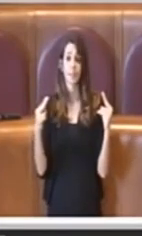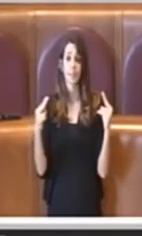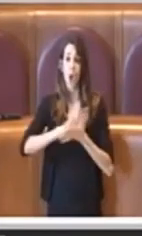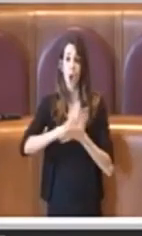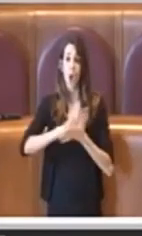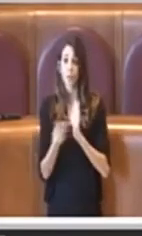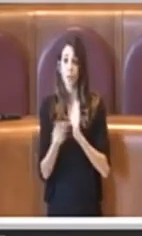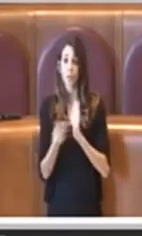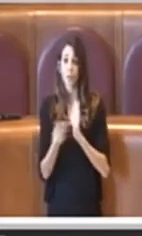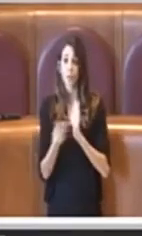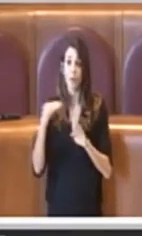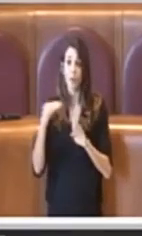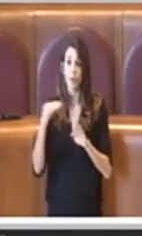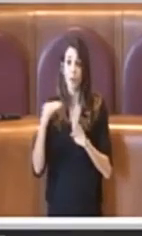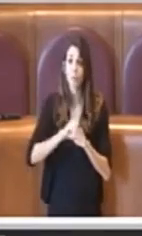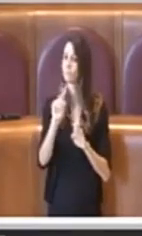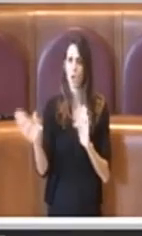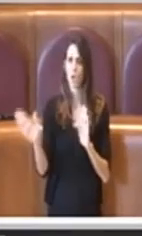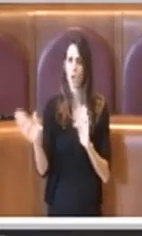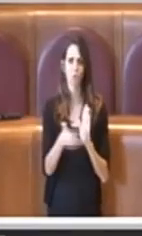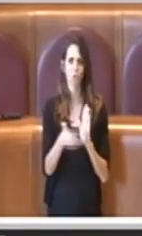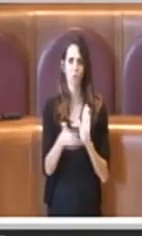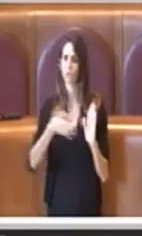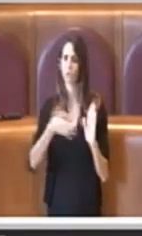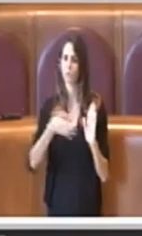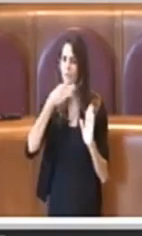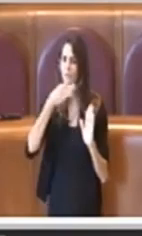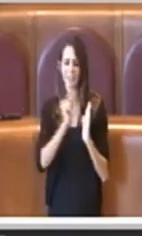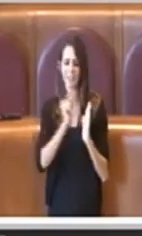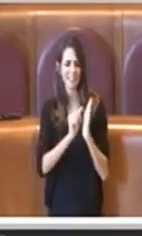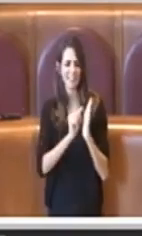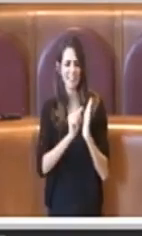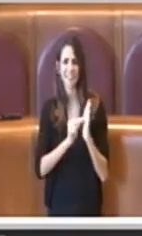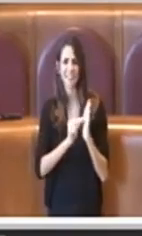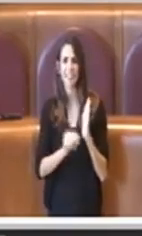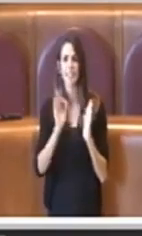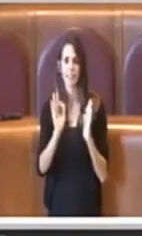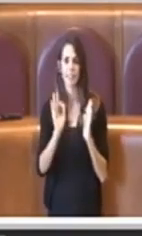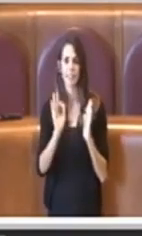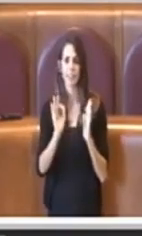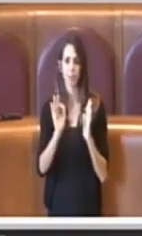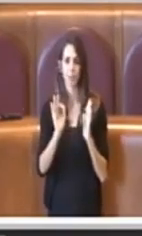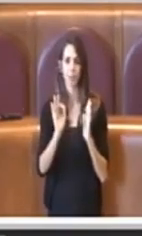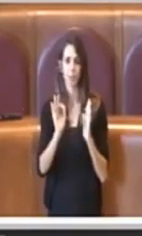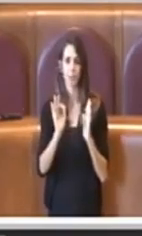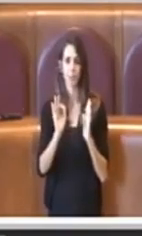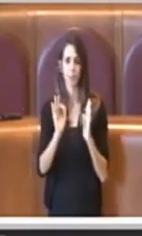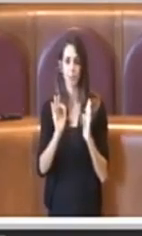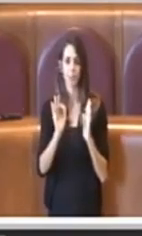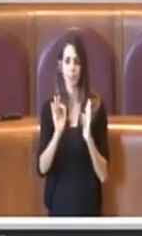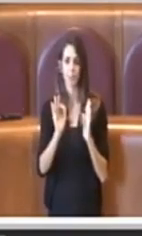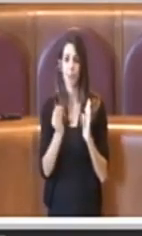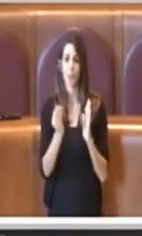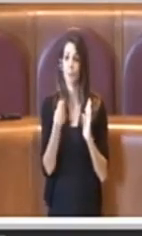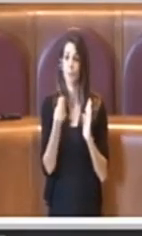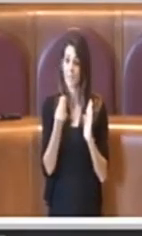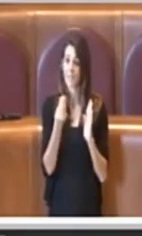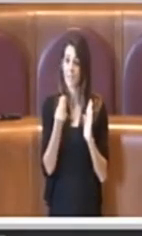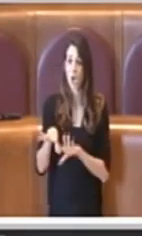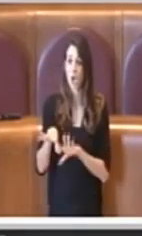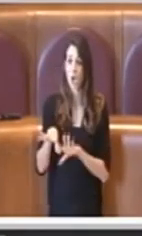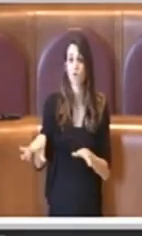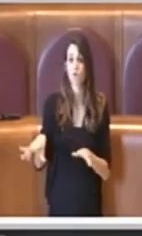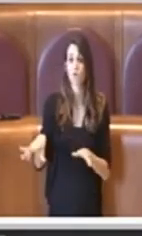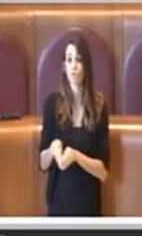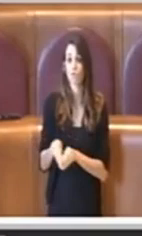Convenzione, non è proprio neanche menzionato nella Convenzione perché la giunta Alemanno